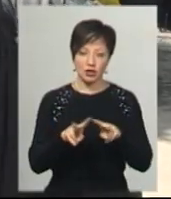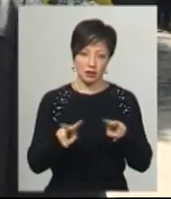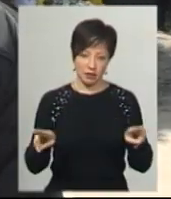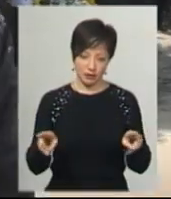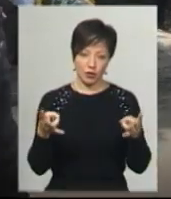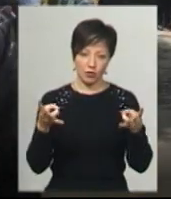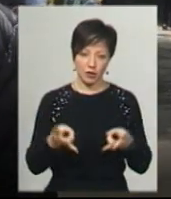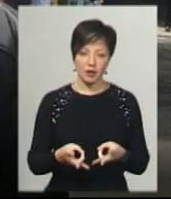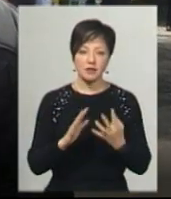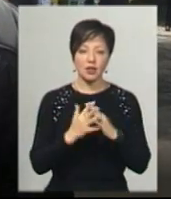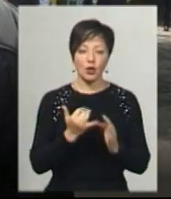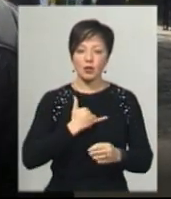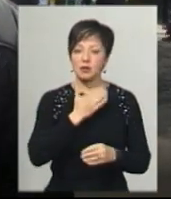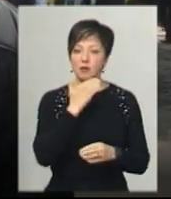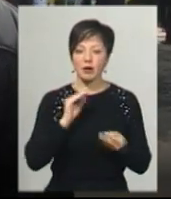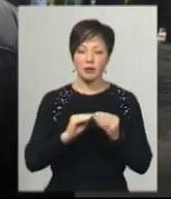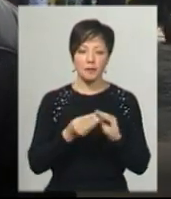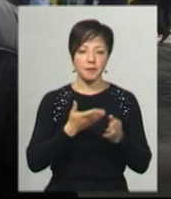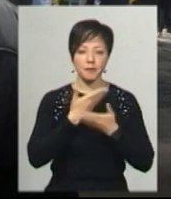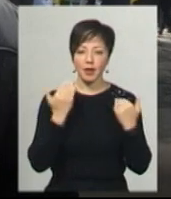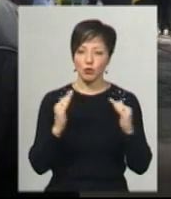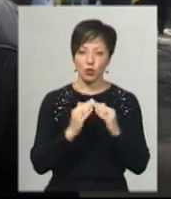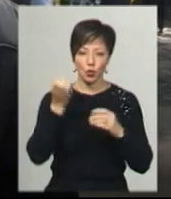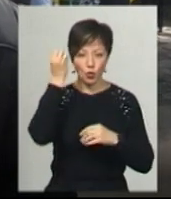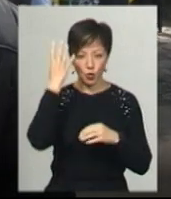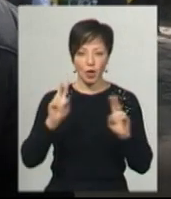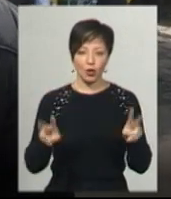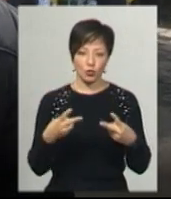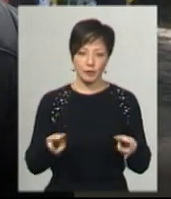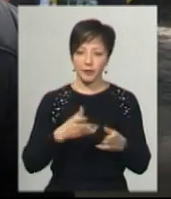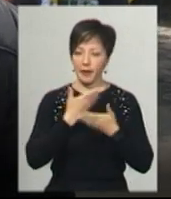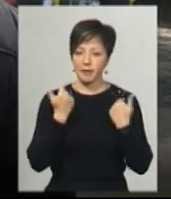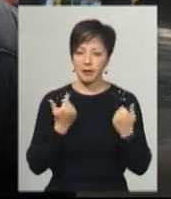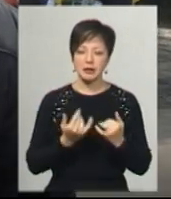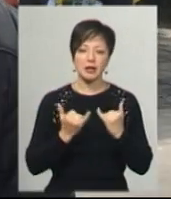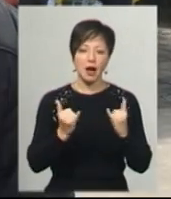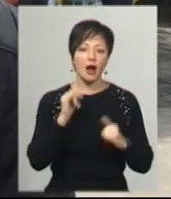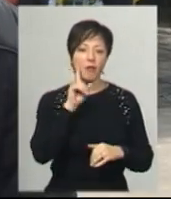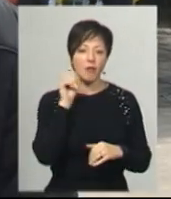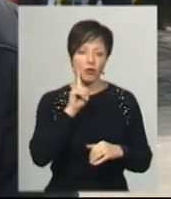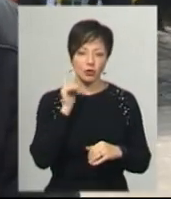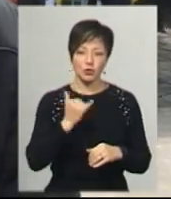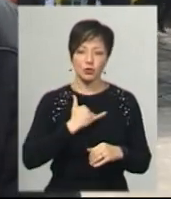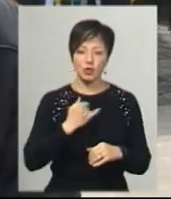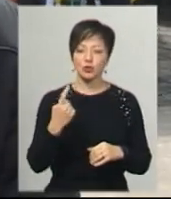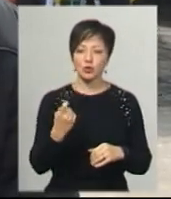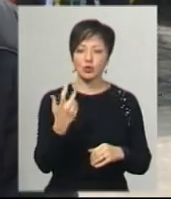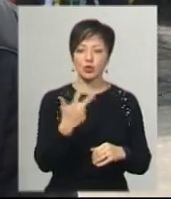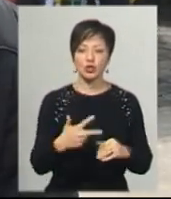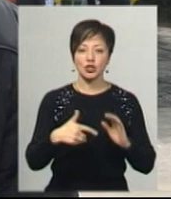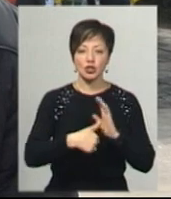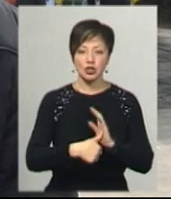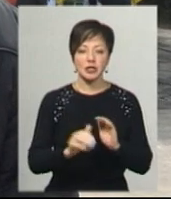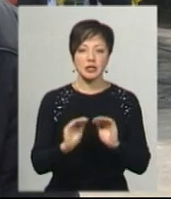В селі в нас є багато проблем. Це відсутність будинку культури, в першу чергу, це для молоді. У нас 136